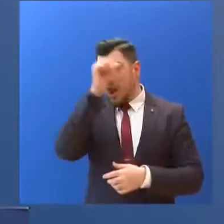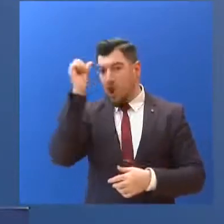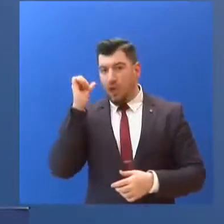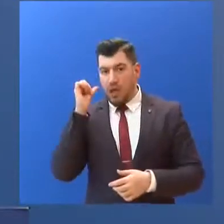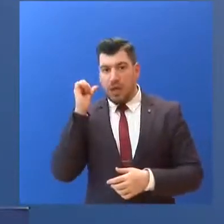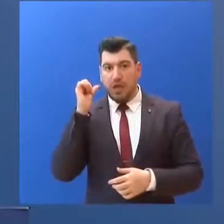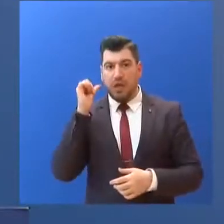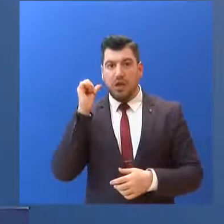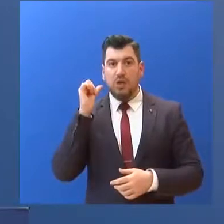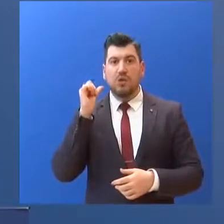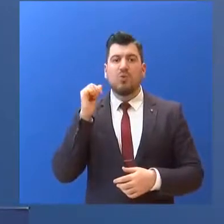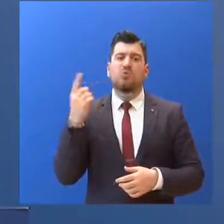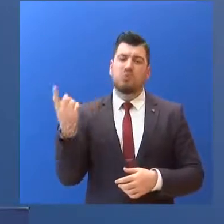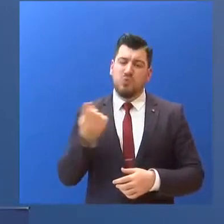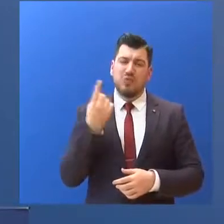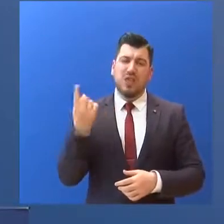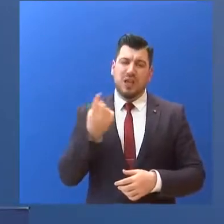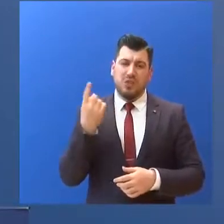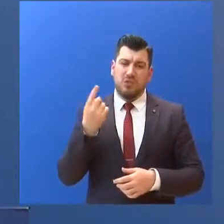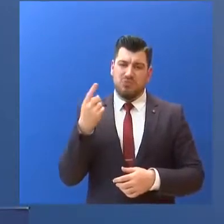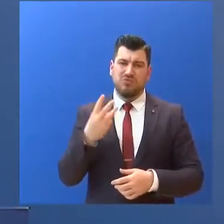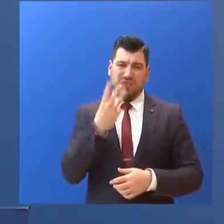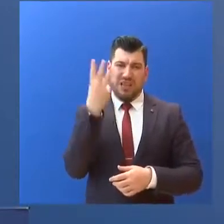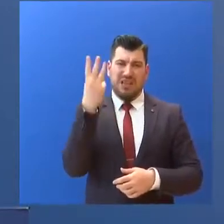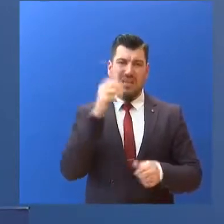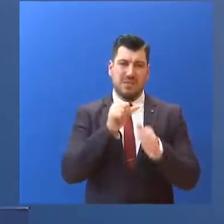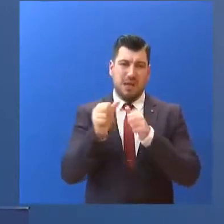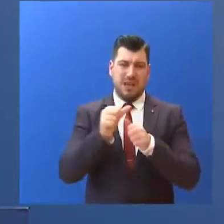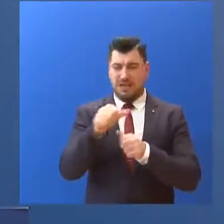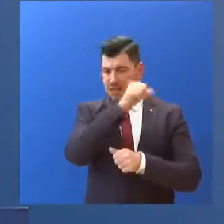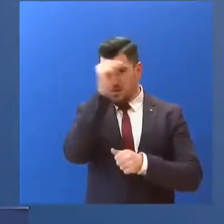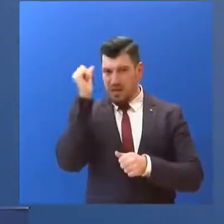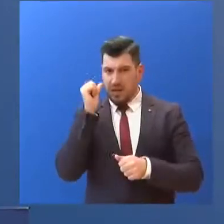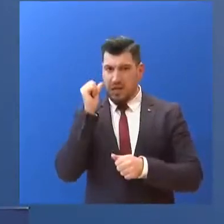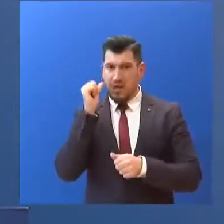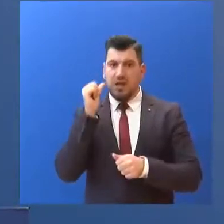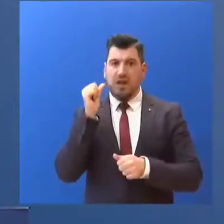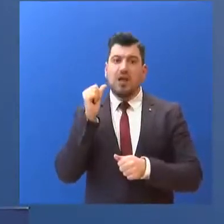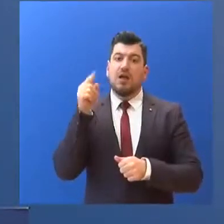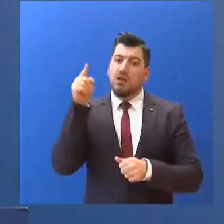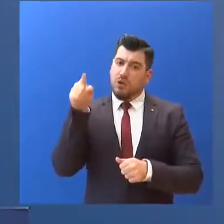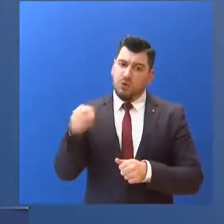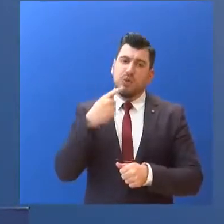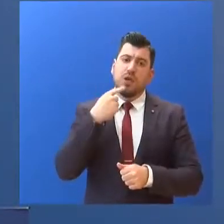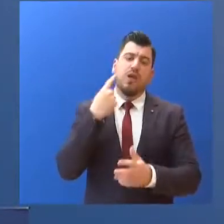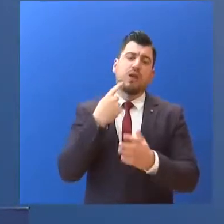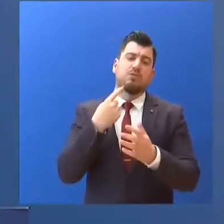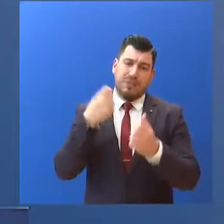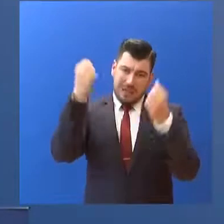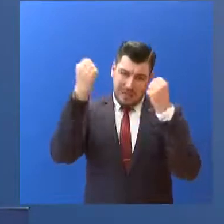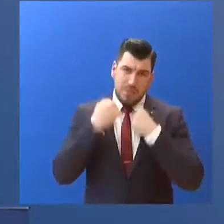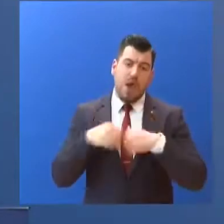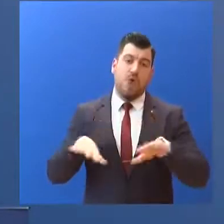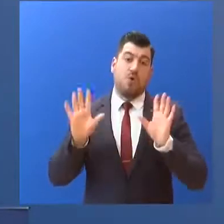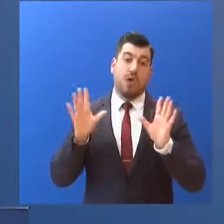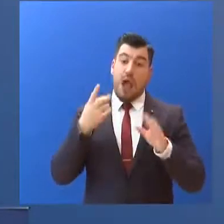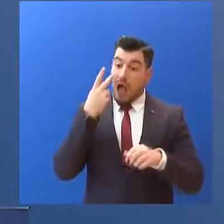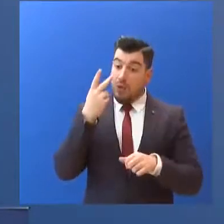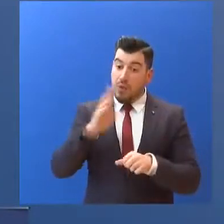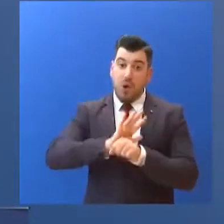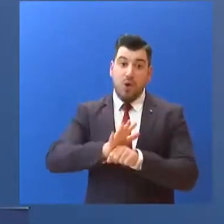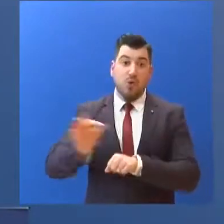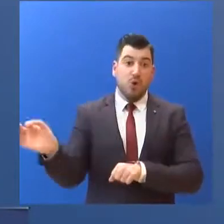κορυφώνεται... το τρίτο τρίμηνο της χρονιάς... δεν θα έχει τόσες μεγάλες απώλειες. Αν όμως ο κορονοϊός